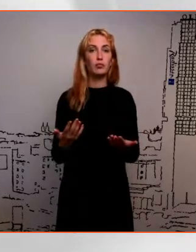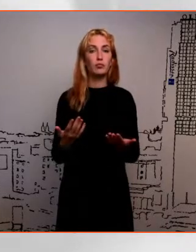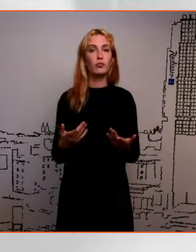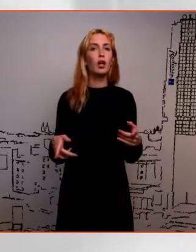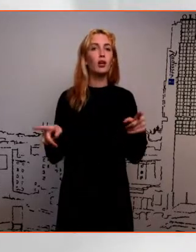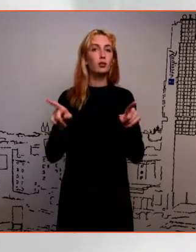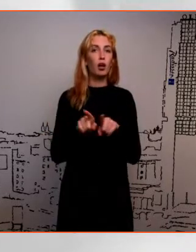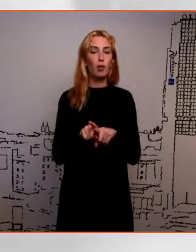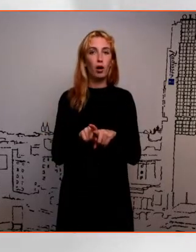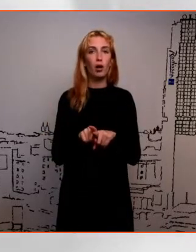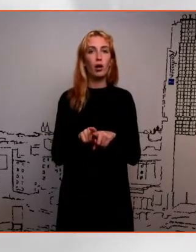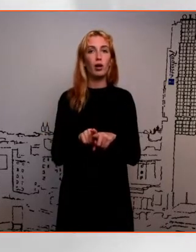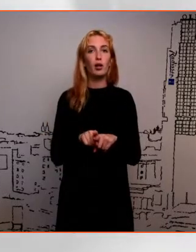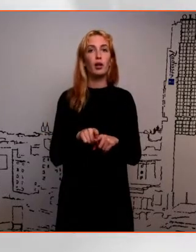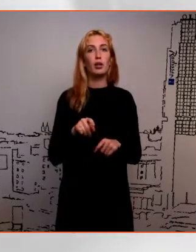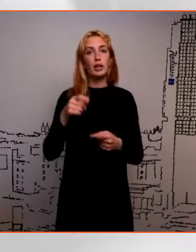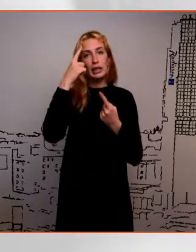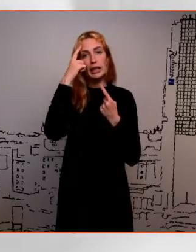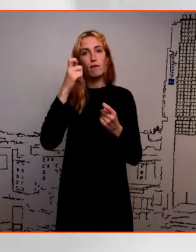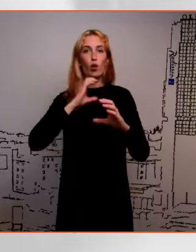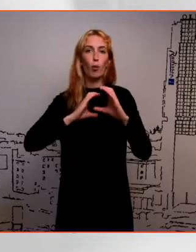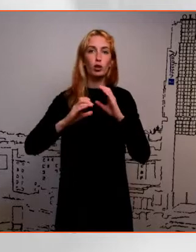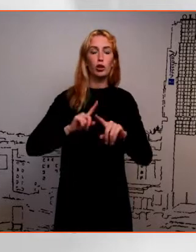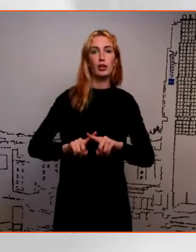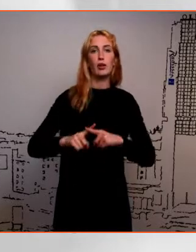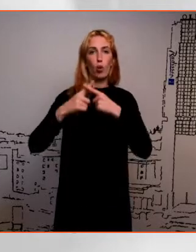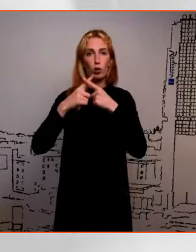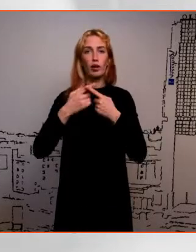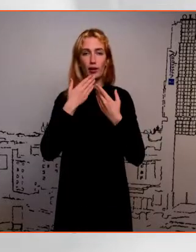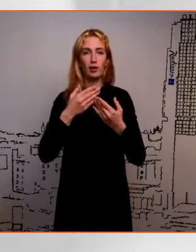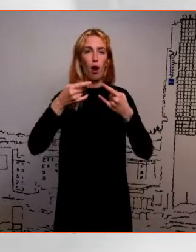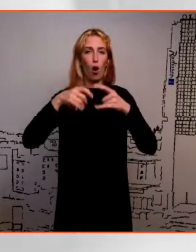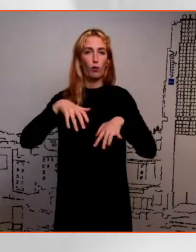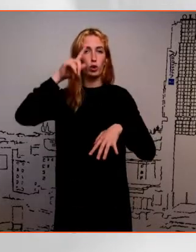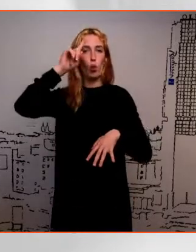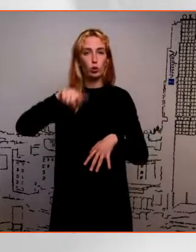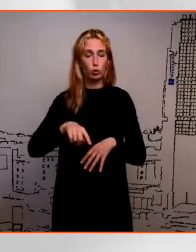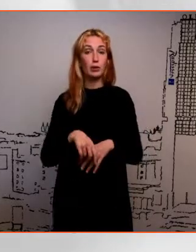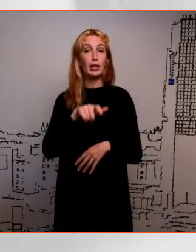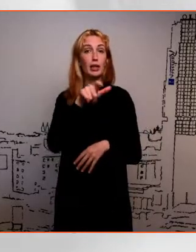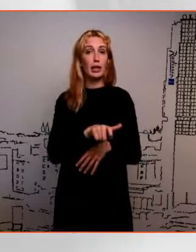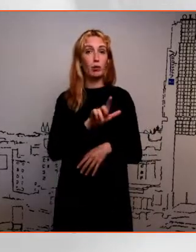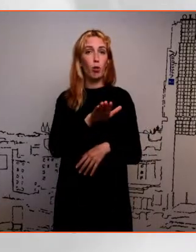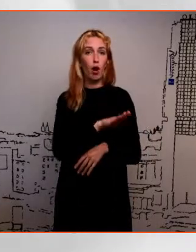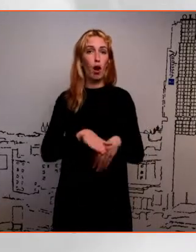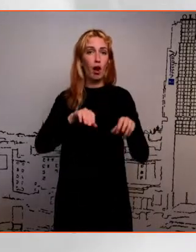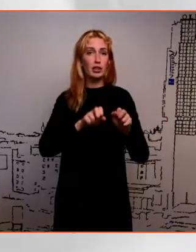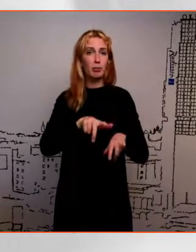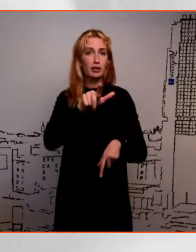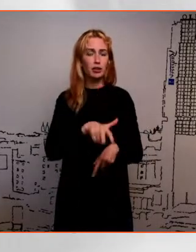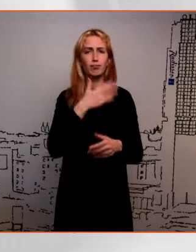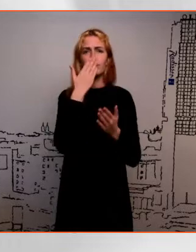selle sama IK-te oskuse või infokommunikatsioonitehnoloogi, eks arvate oskus, et inimene on oma alas spetsialist võib-olla näiteks